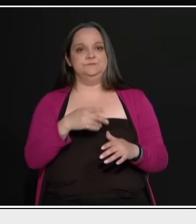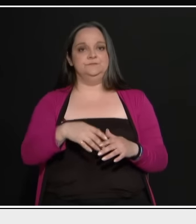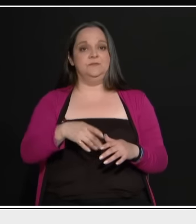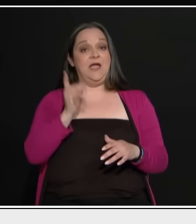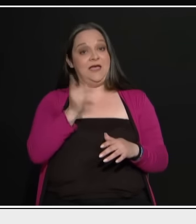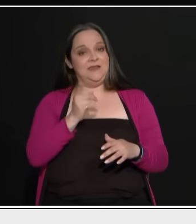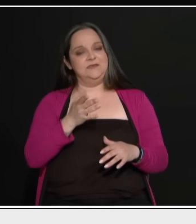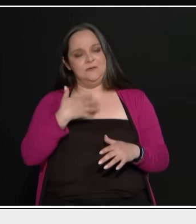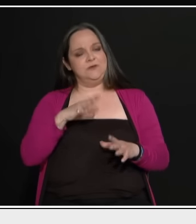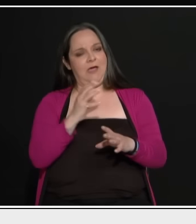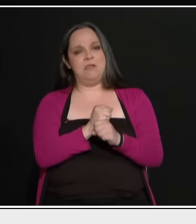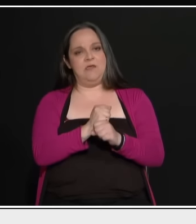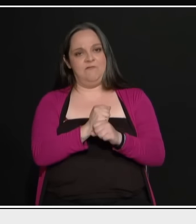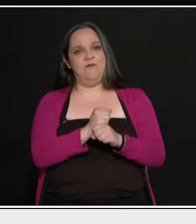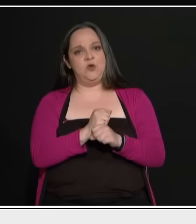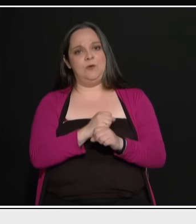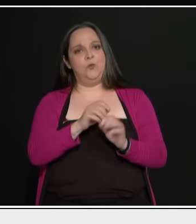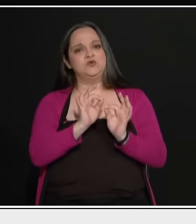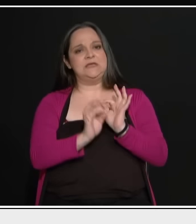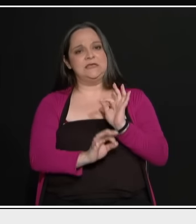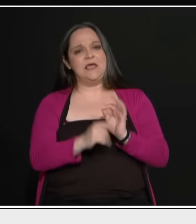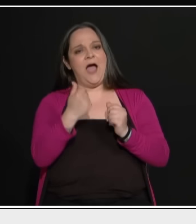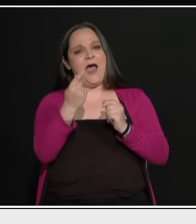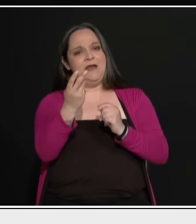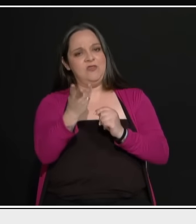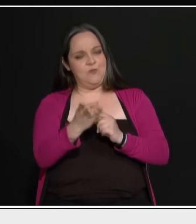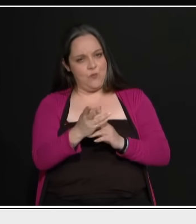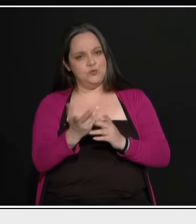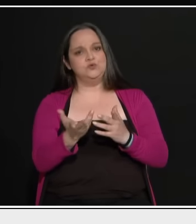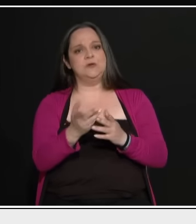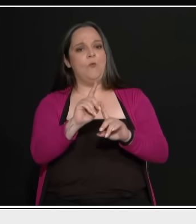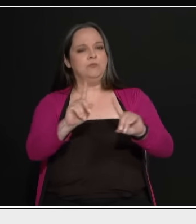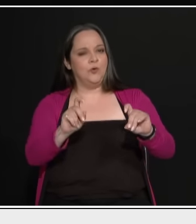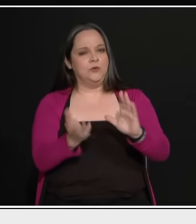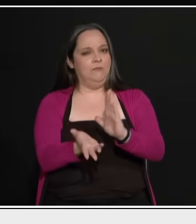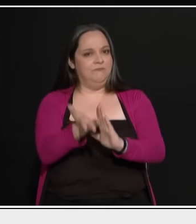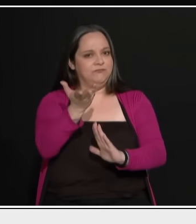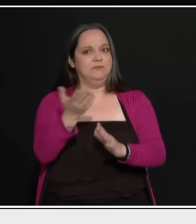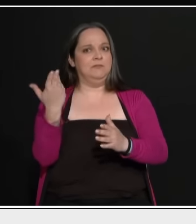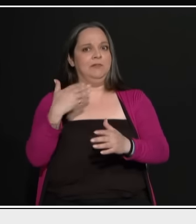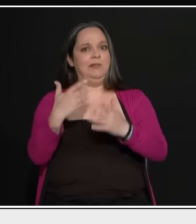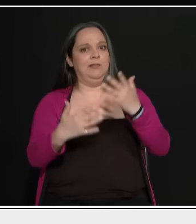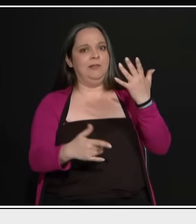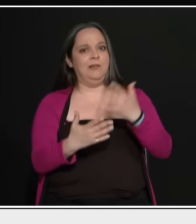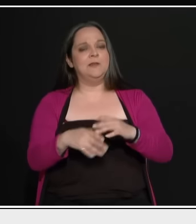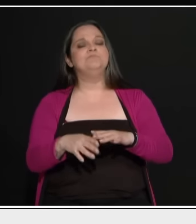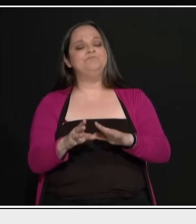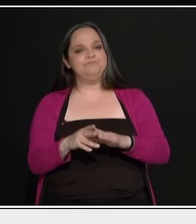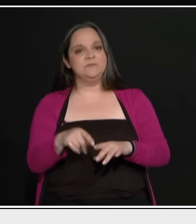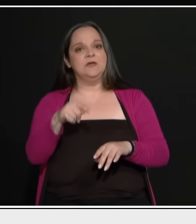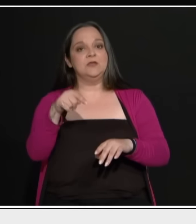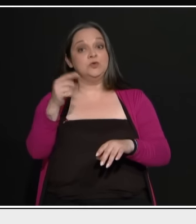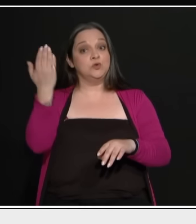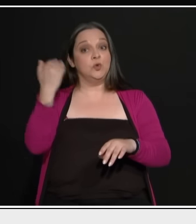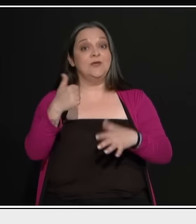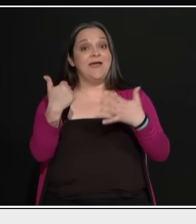την κάνουμε και εμείς οι δημοσιογράφοι, να βάλουμε κάτω τα στοιχεία, τους αριθμούς και να πούμε δεν βγαίνει. Εσείς εκδικείτε την ψήφο για να δώσετε κάποιες λύσεις.